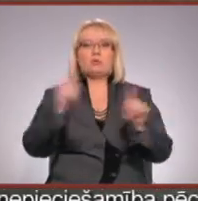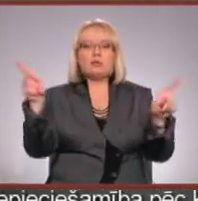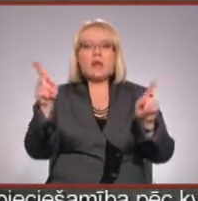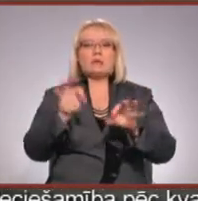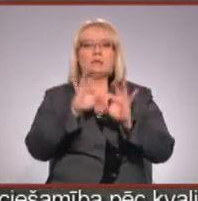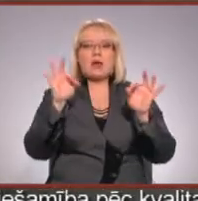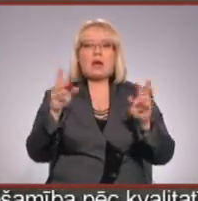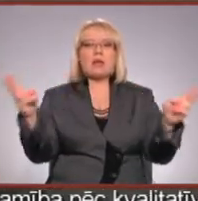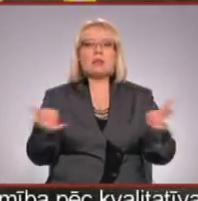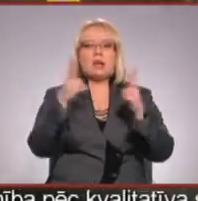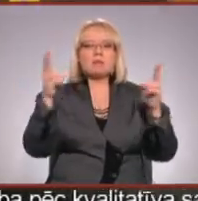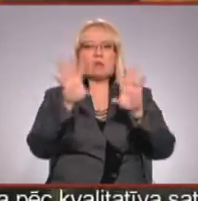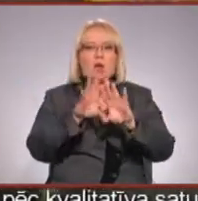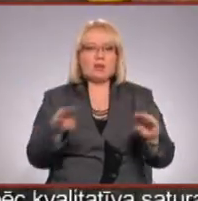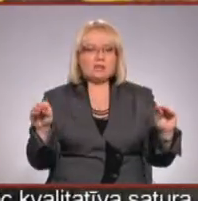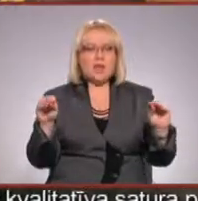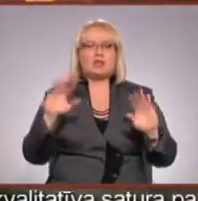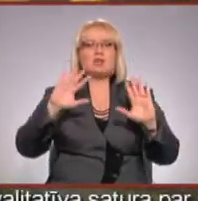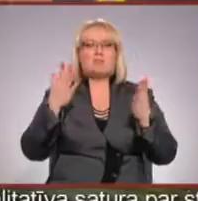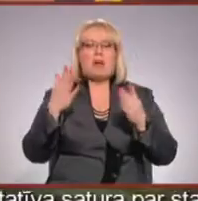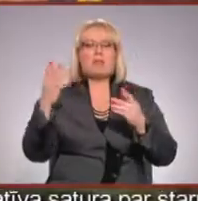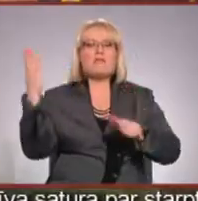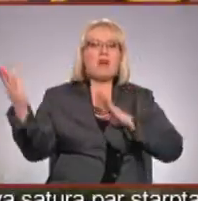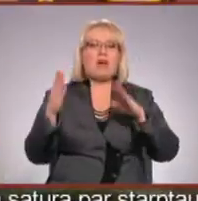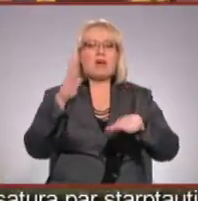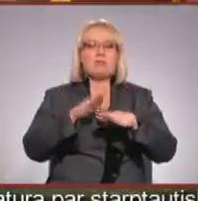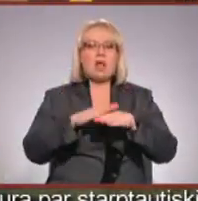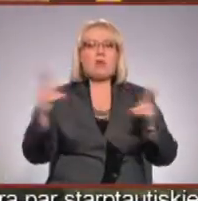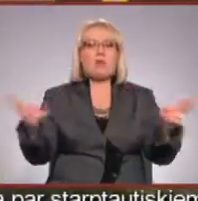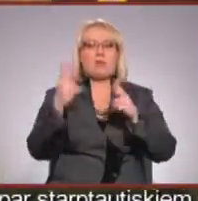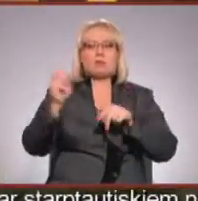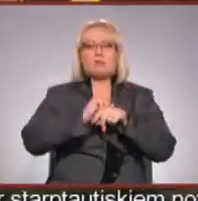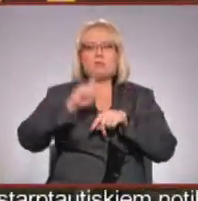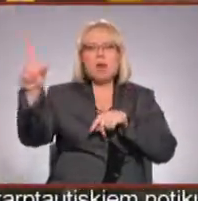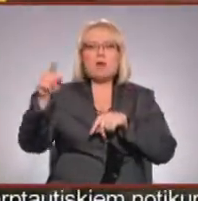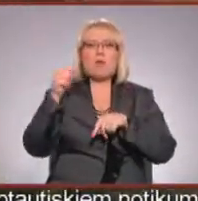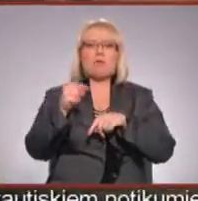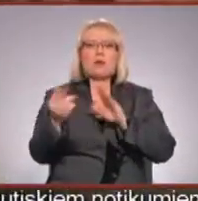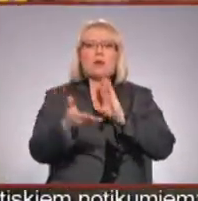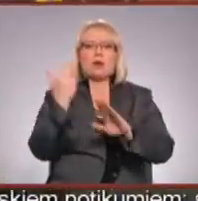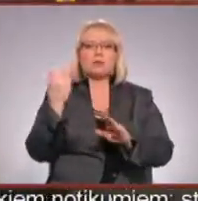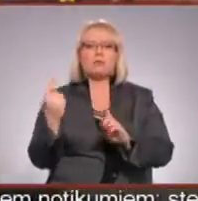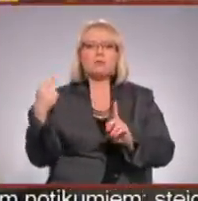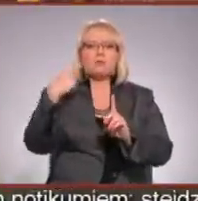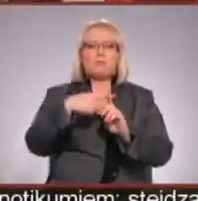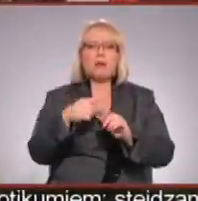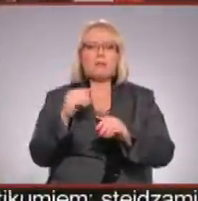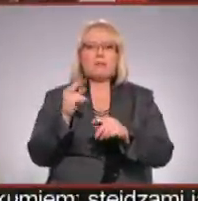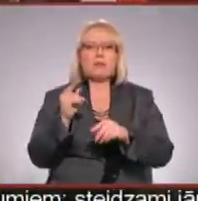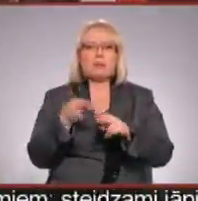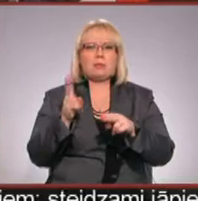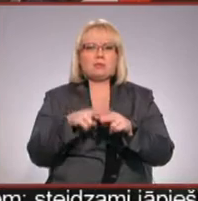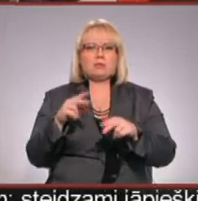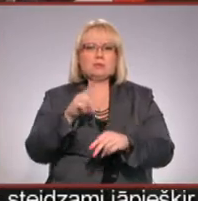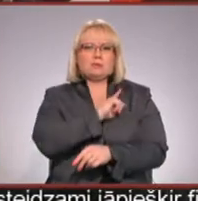ķērās pie liesmu lokalizēšanas. Taču veidēļi uguns pieņēmās spēkā un bija jāizsauca papildu spēki. Cilvēki